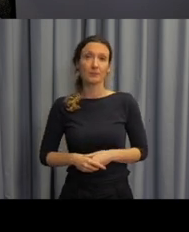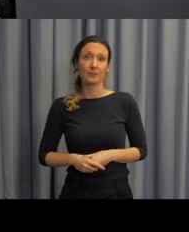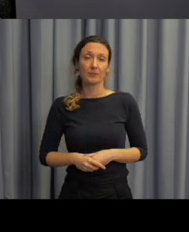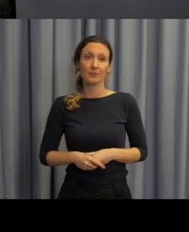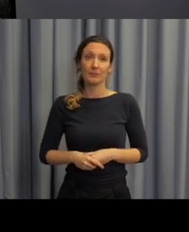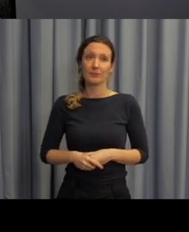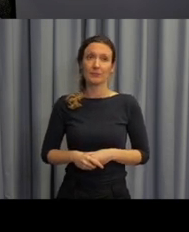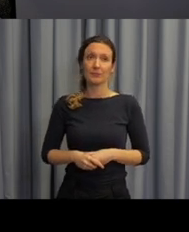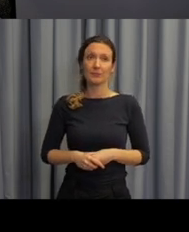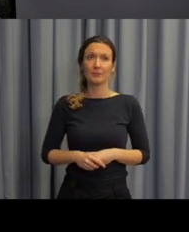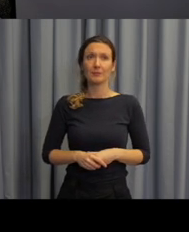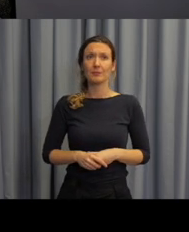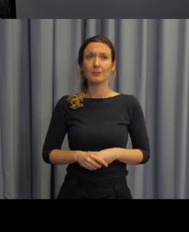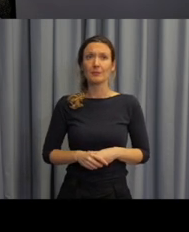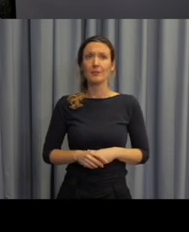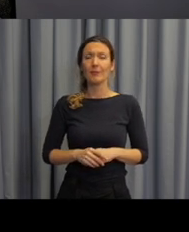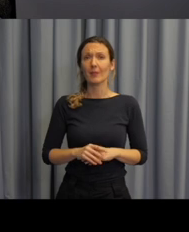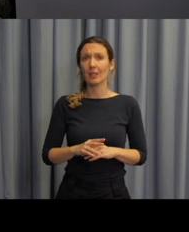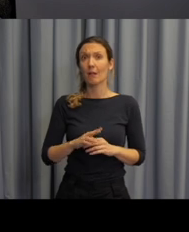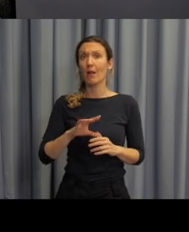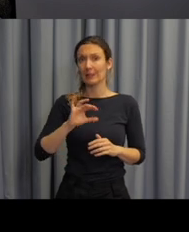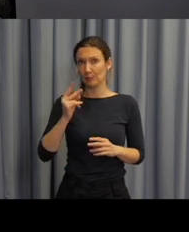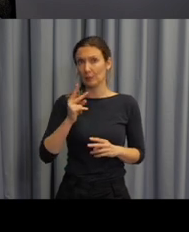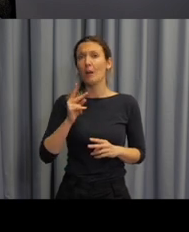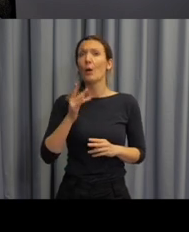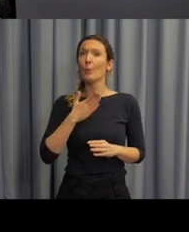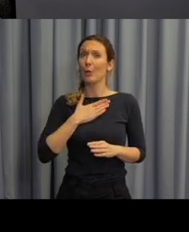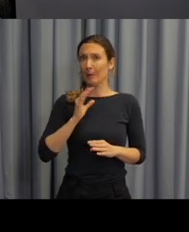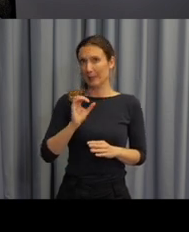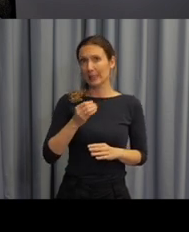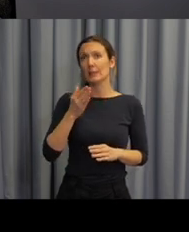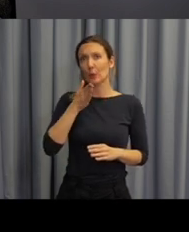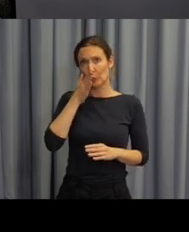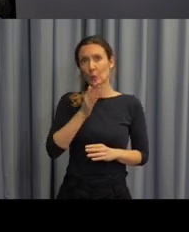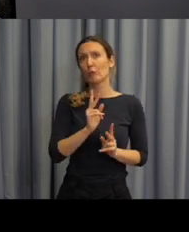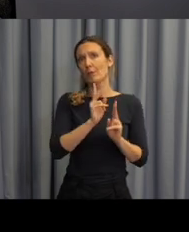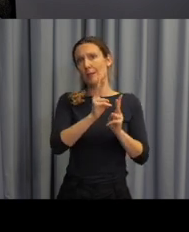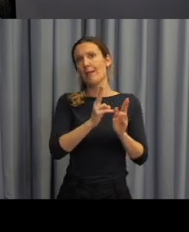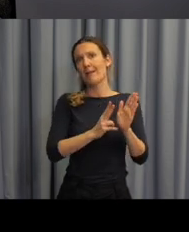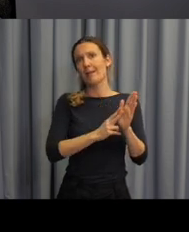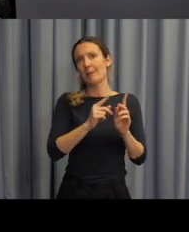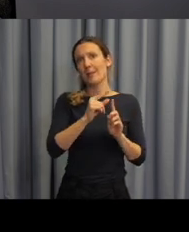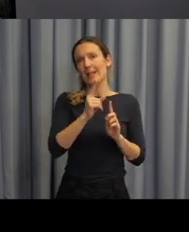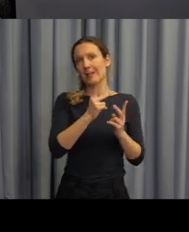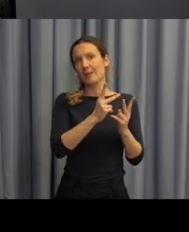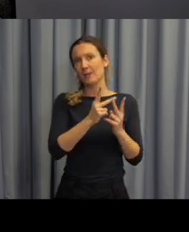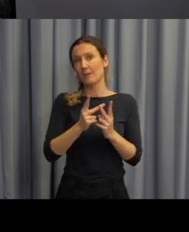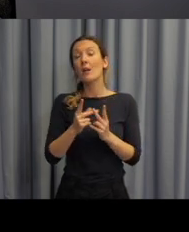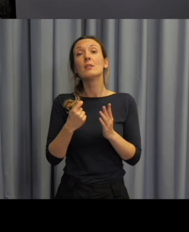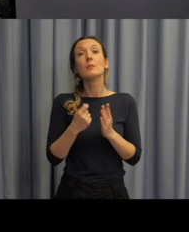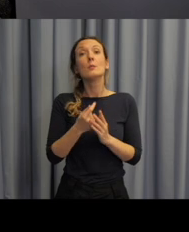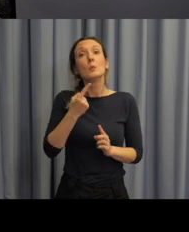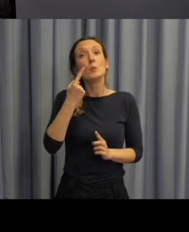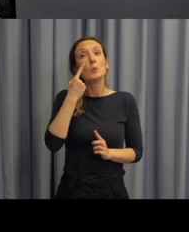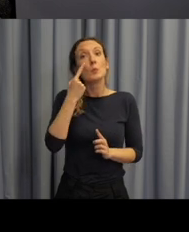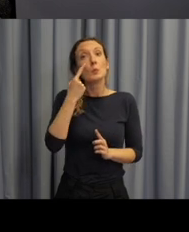na dalším slajdu, který potom bude vyset na portálu NPI, uvidíte, jakým způsobem lze modelovat cvičení pro